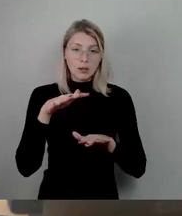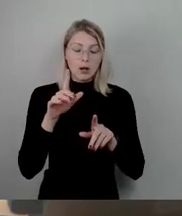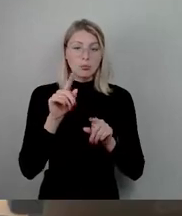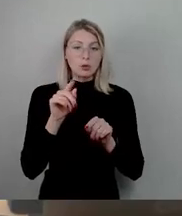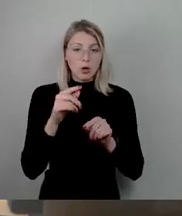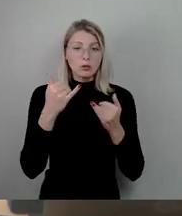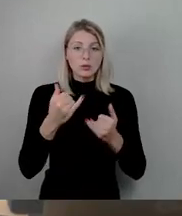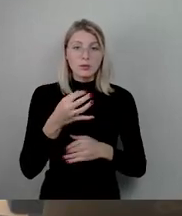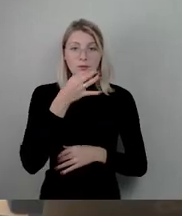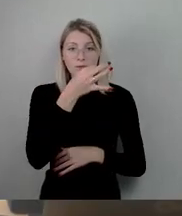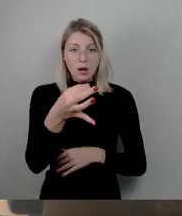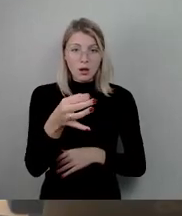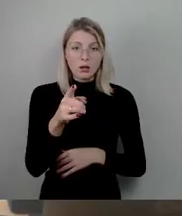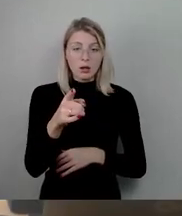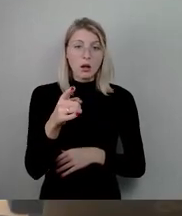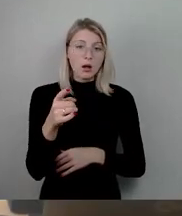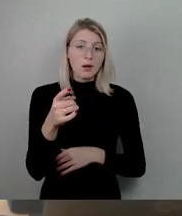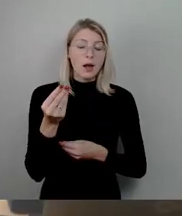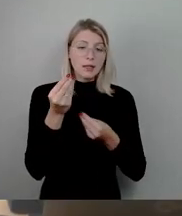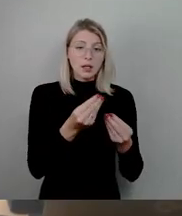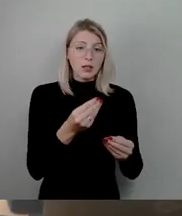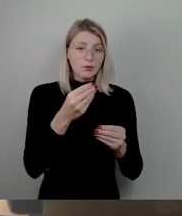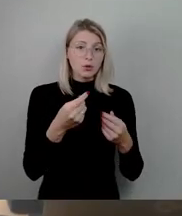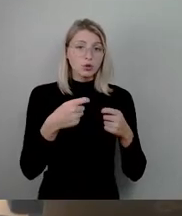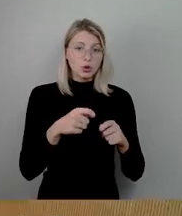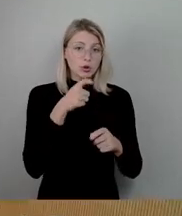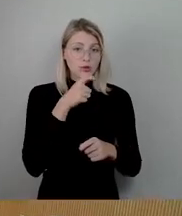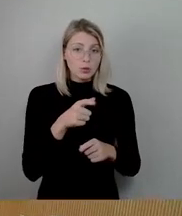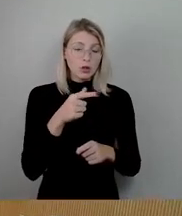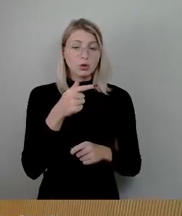den Einreicher für das Schlusswort. Bitte schön, Thorsten Hans.